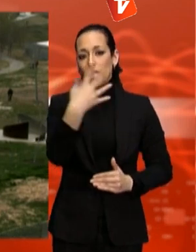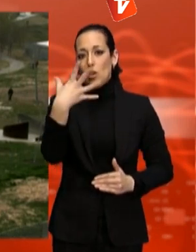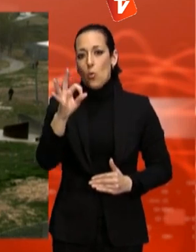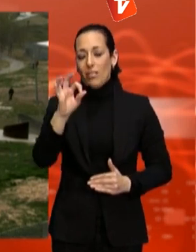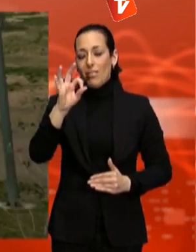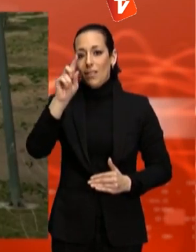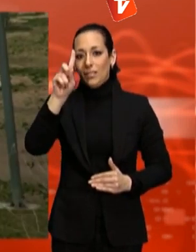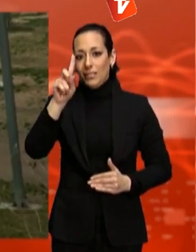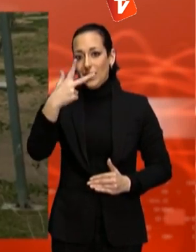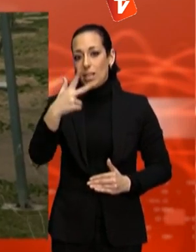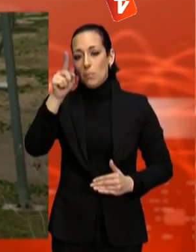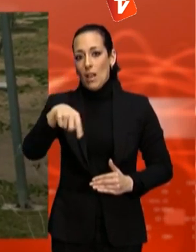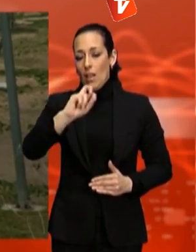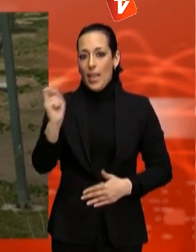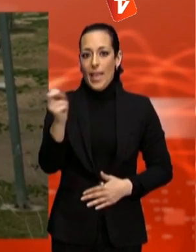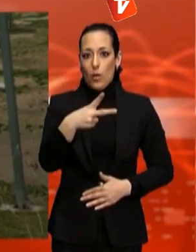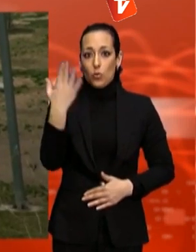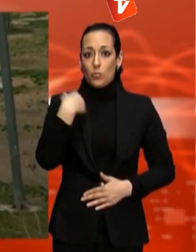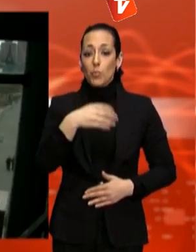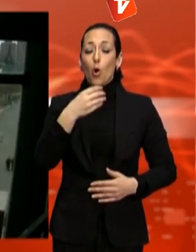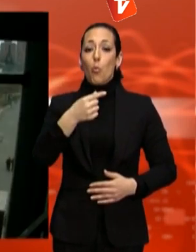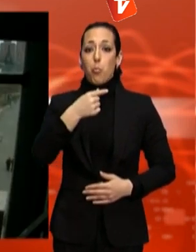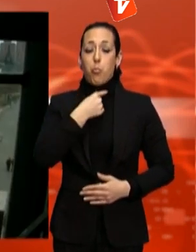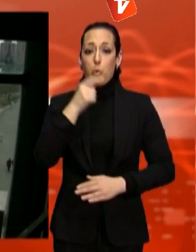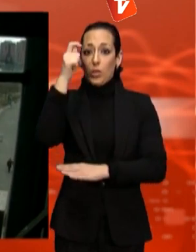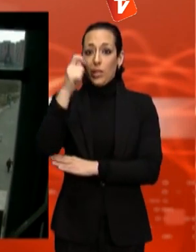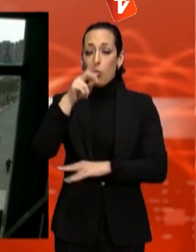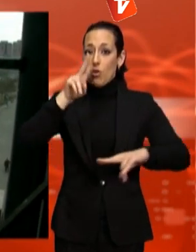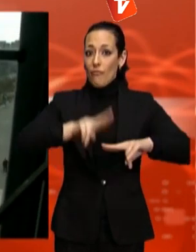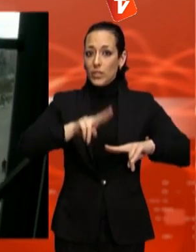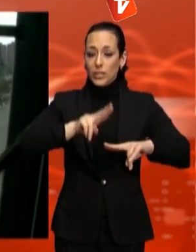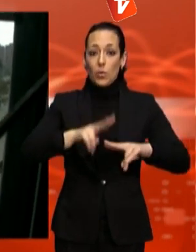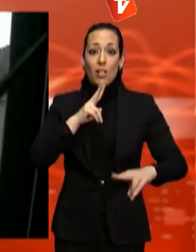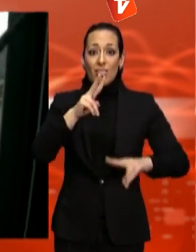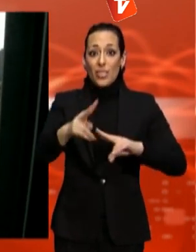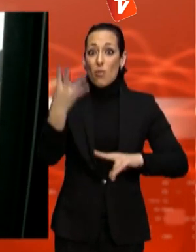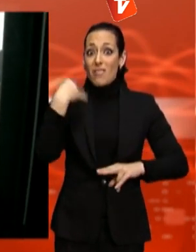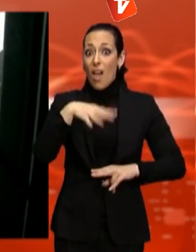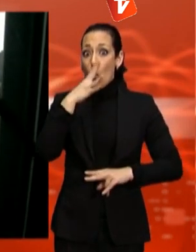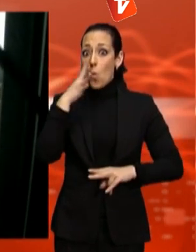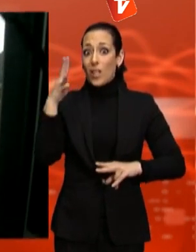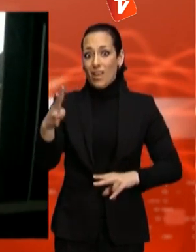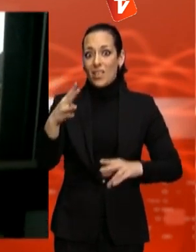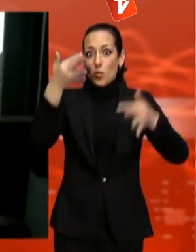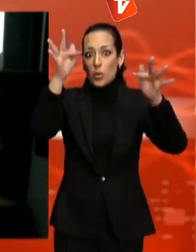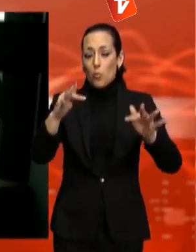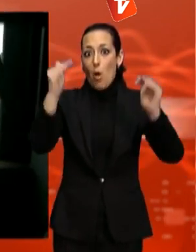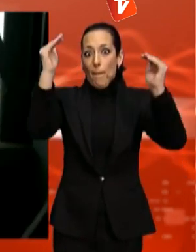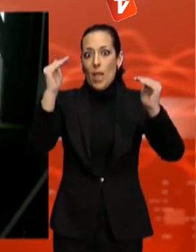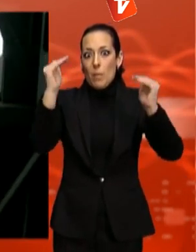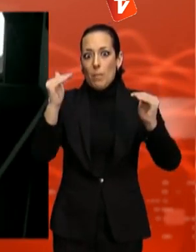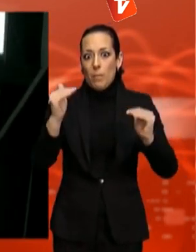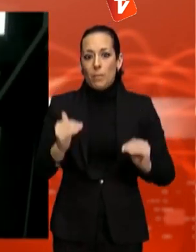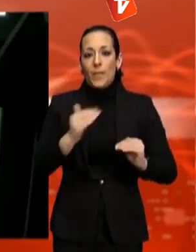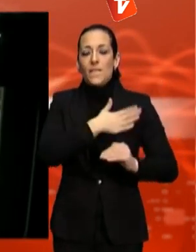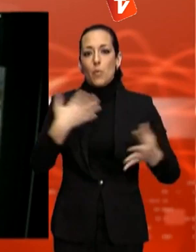Susana Carmona, portaveu del festival, afegeix que el certamen porta quatre edicions reduint el pressupost i que s'ha volgut mantenir el model